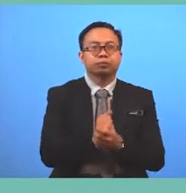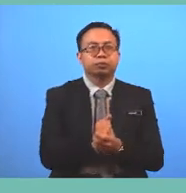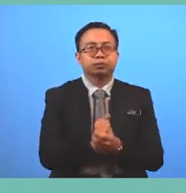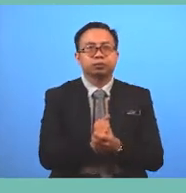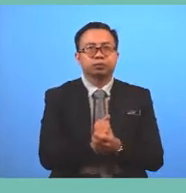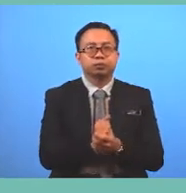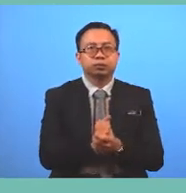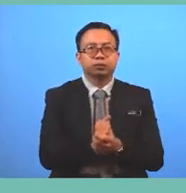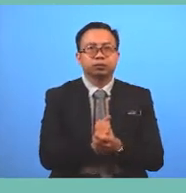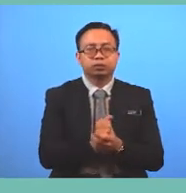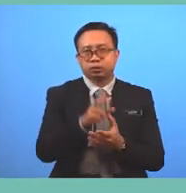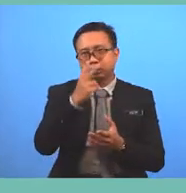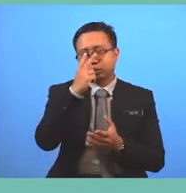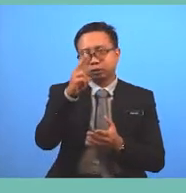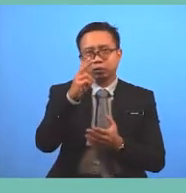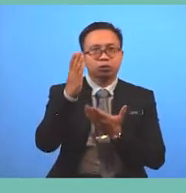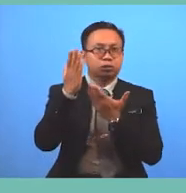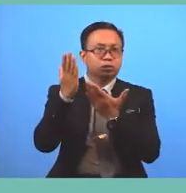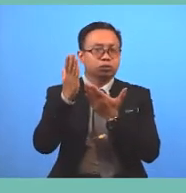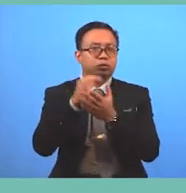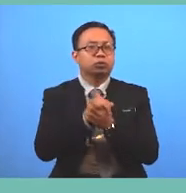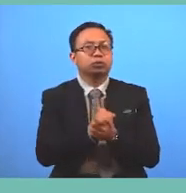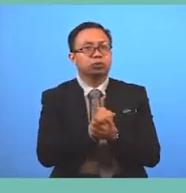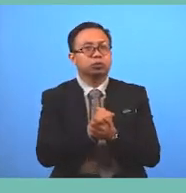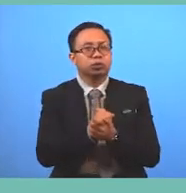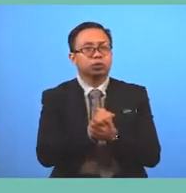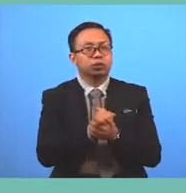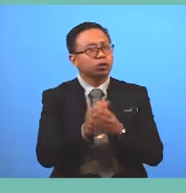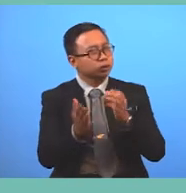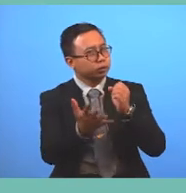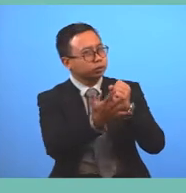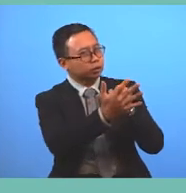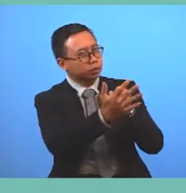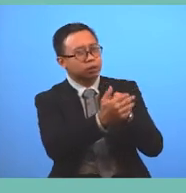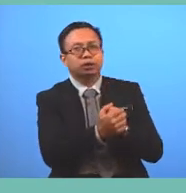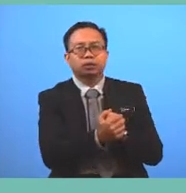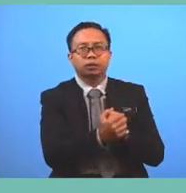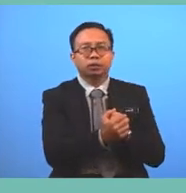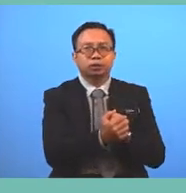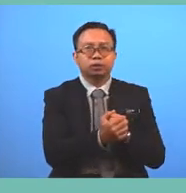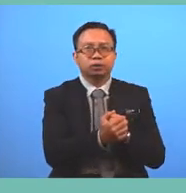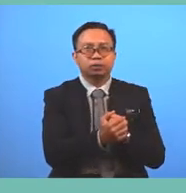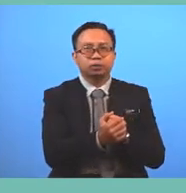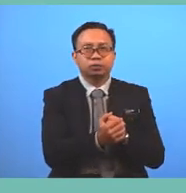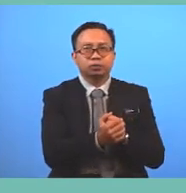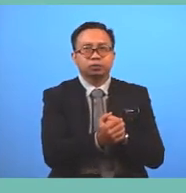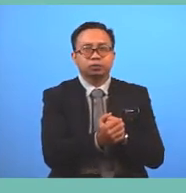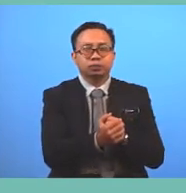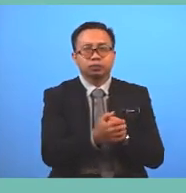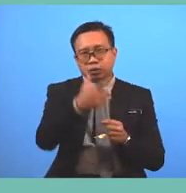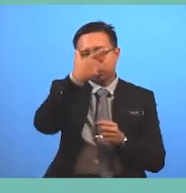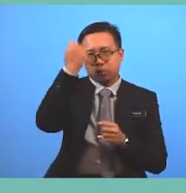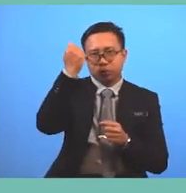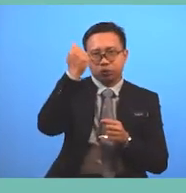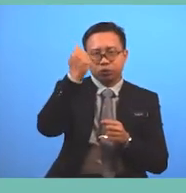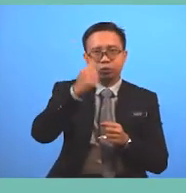Heartwarming Full of emotions, affection, love It affected you emotionally, of course, in positive